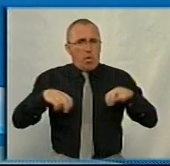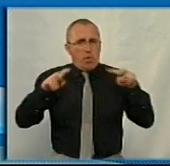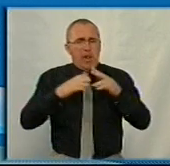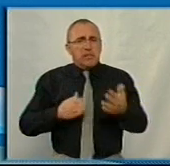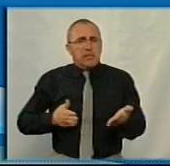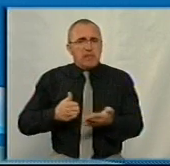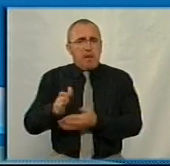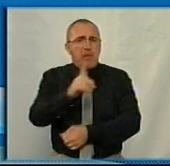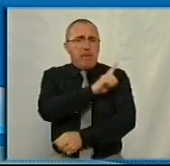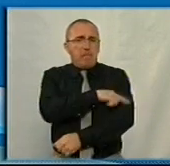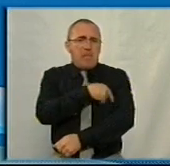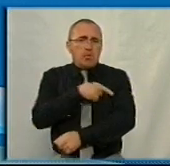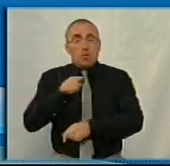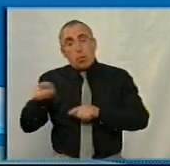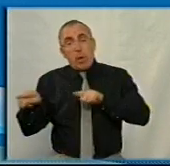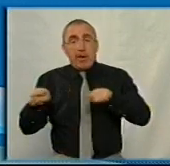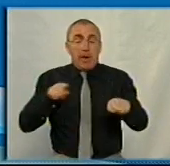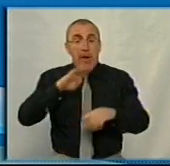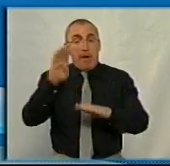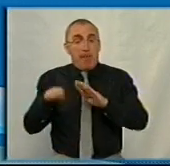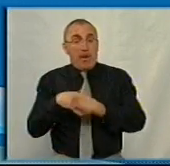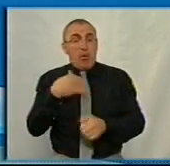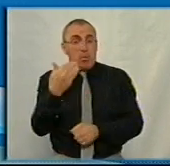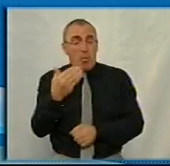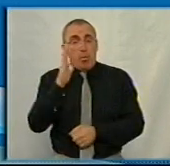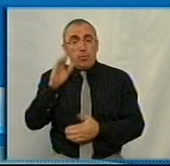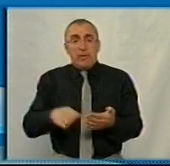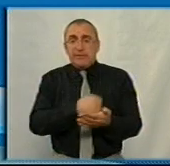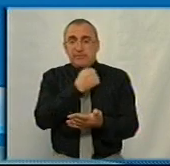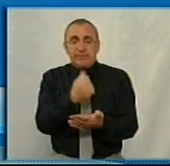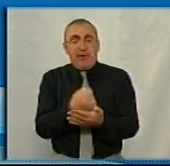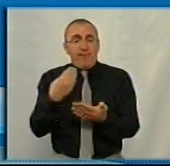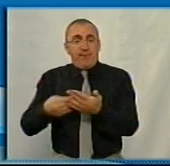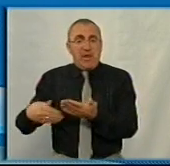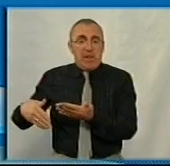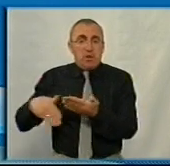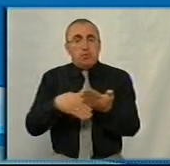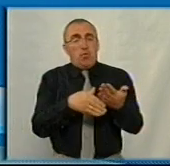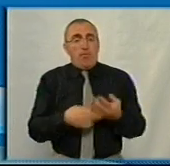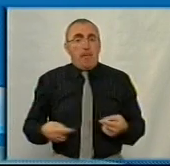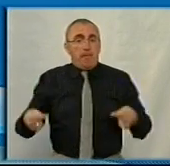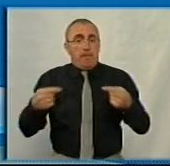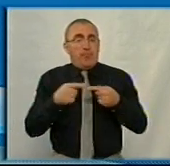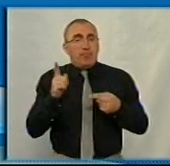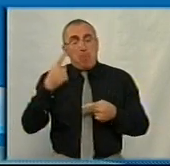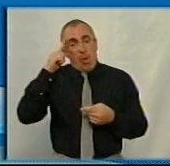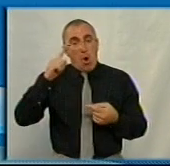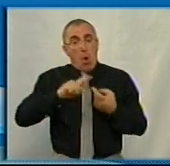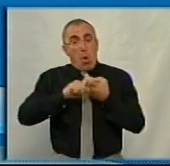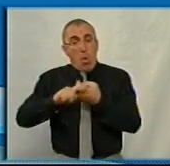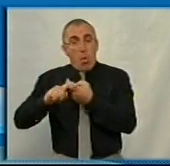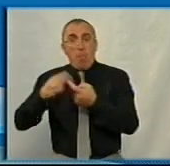напрямок медичний той чи інший, і під нього буде затверджуватись фінансування певне? Чому б не йти логічно по